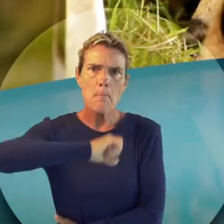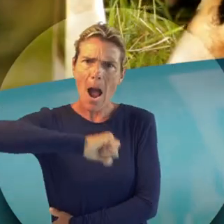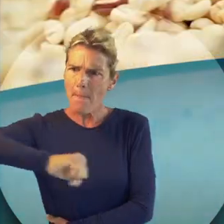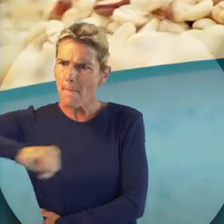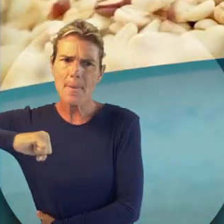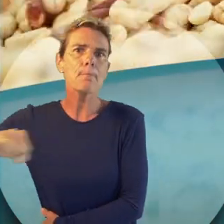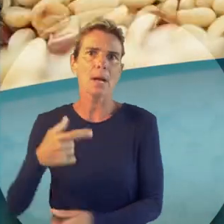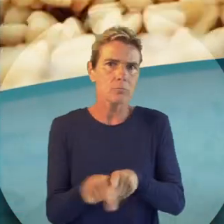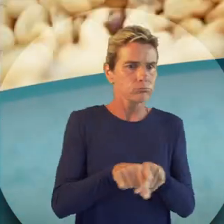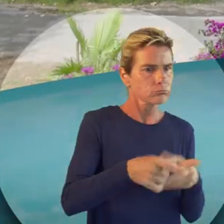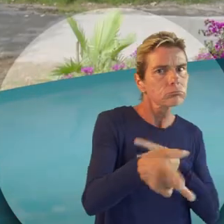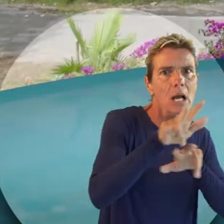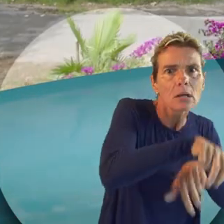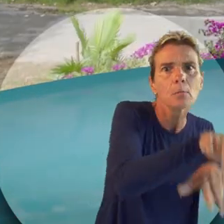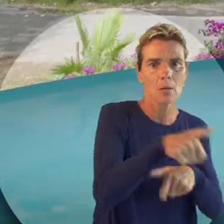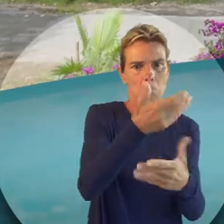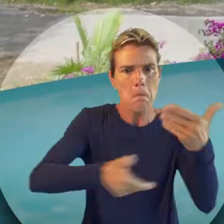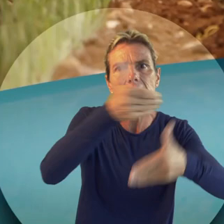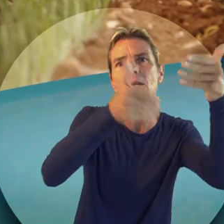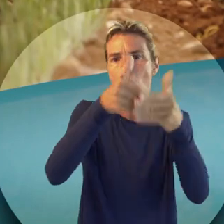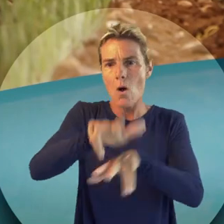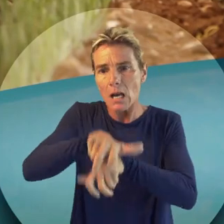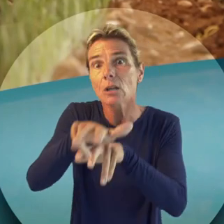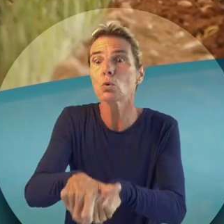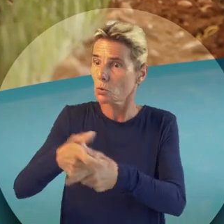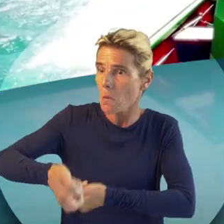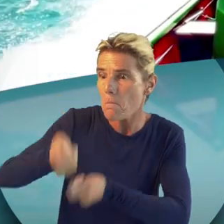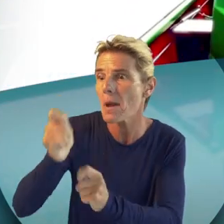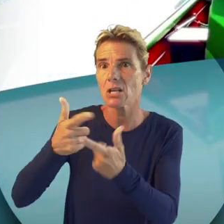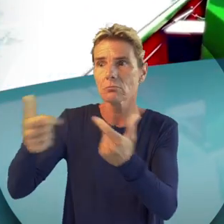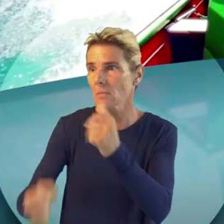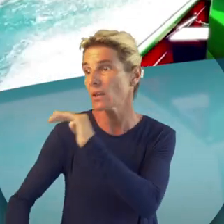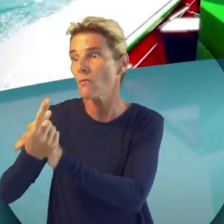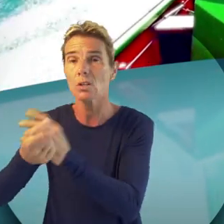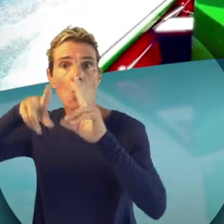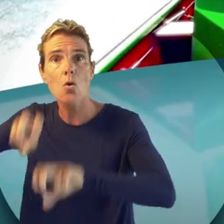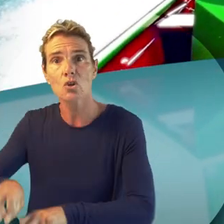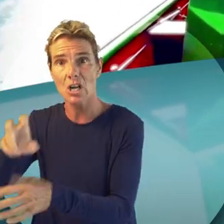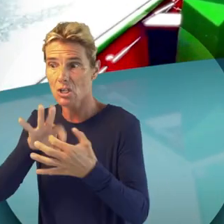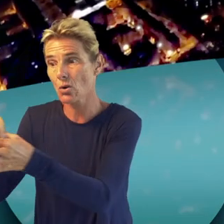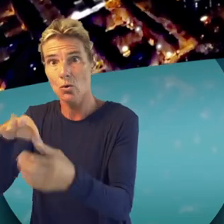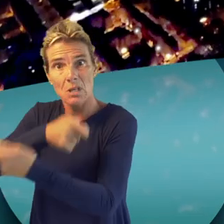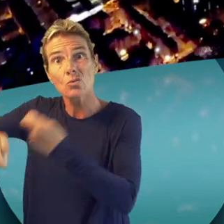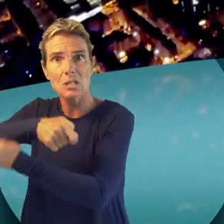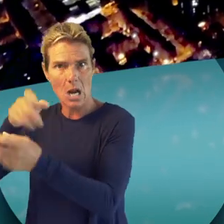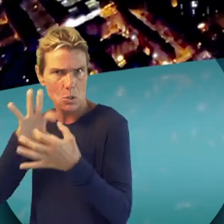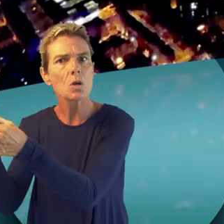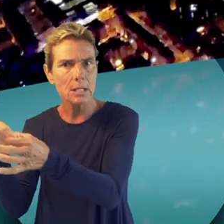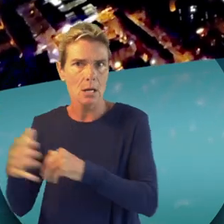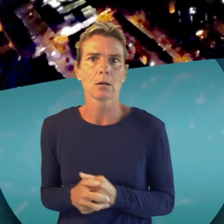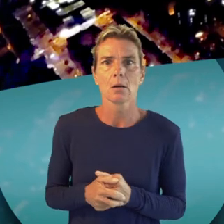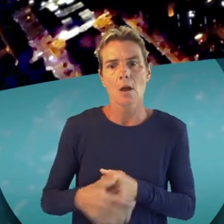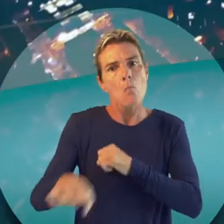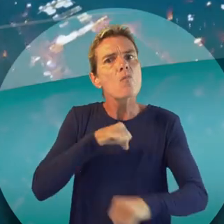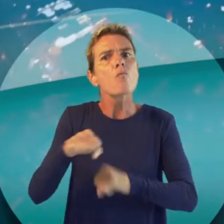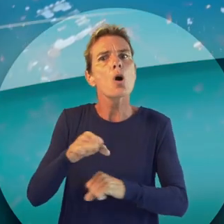dynamise les autres secteurs de notre économie. Le bâtiment, l'agriculture, la pêche, l'innovation et la recherche, l'économie sociale et solidaire.